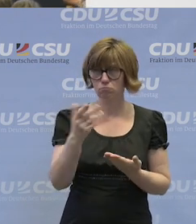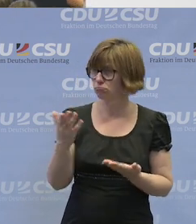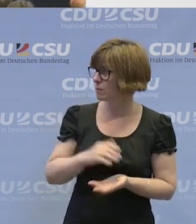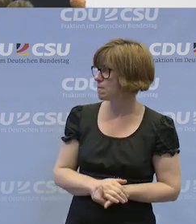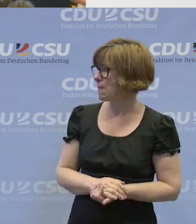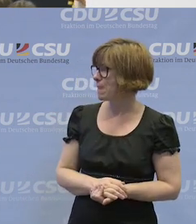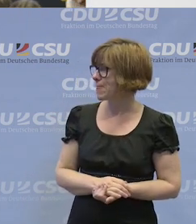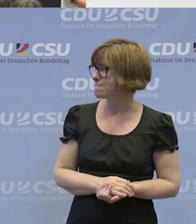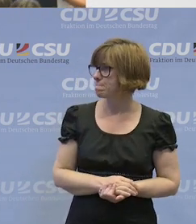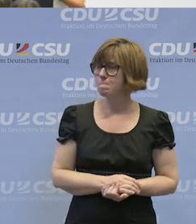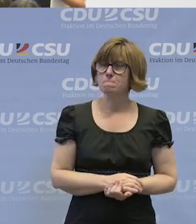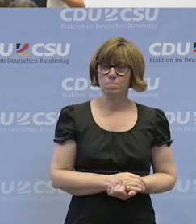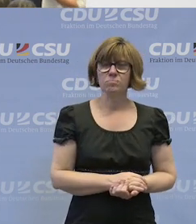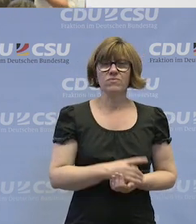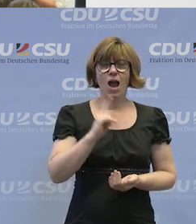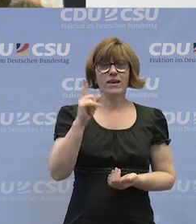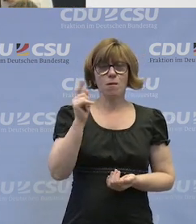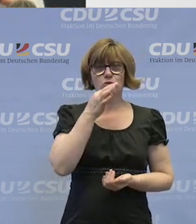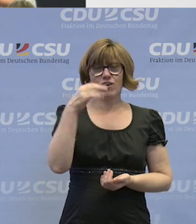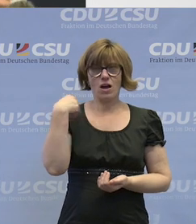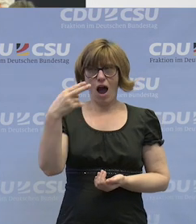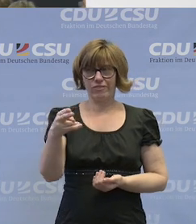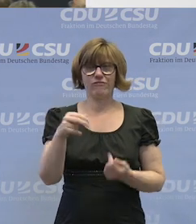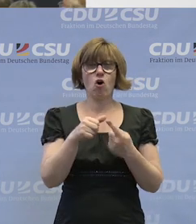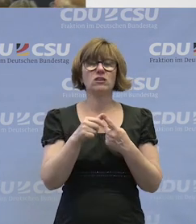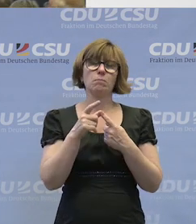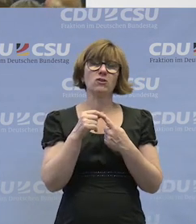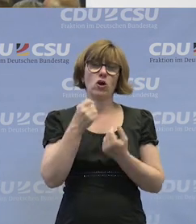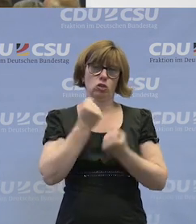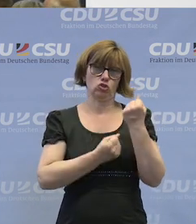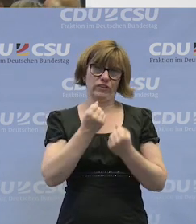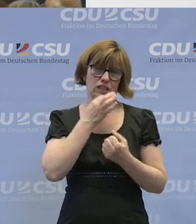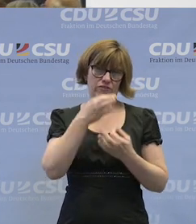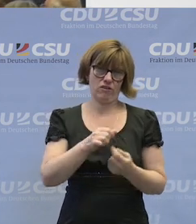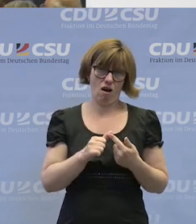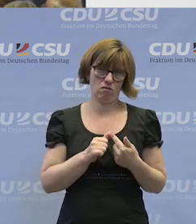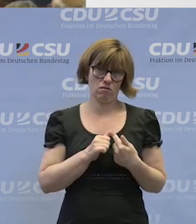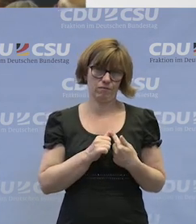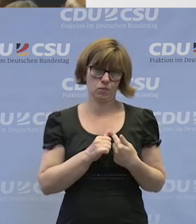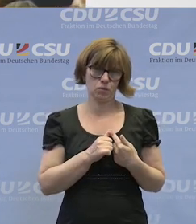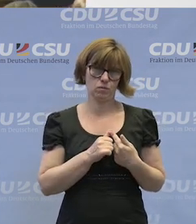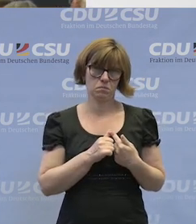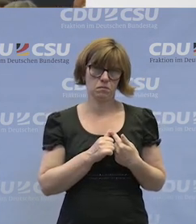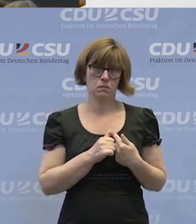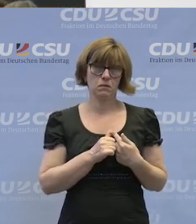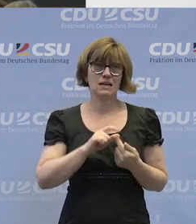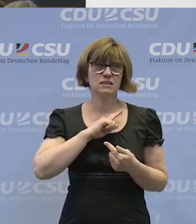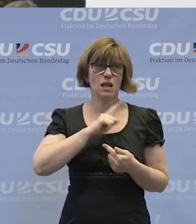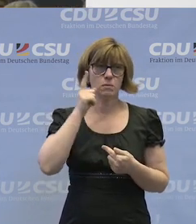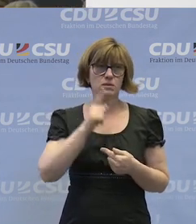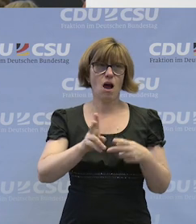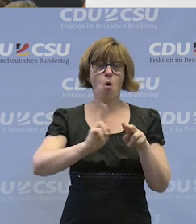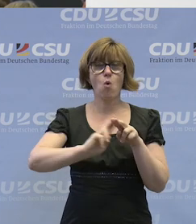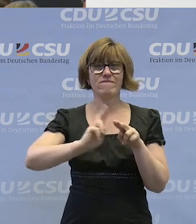Ja, gut. Einer muss ja jetzt die Frage beantworten. Das ist natürlich eine relativ schwierige Frage. Ich sitze ja auch hier als